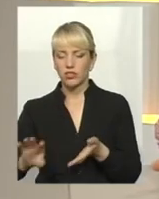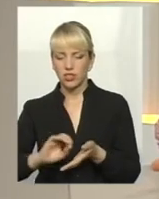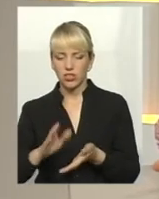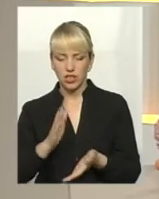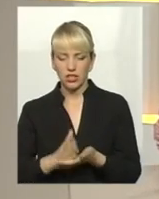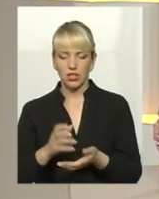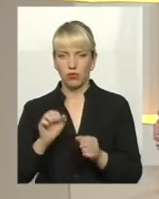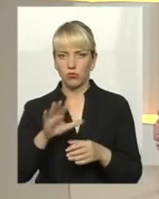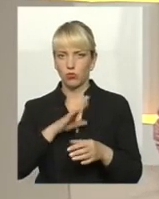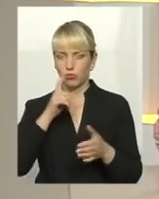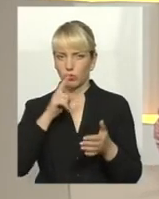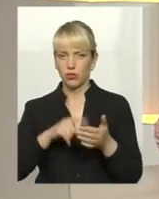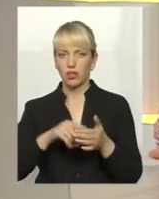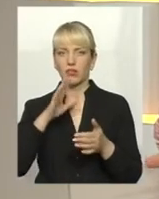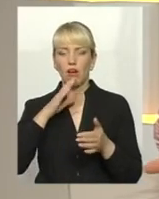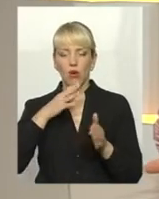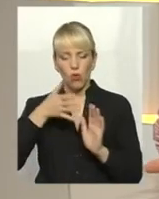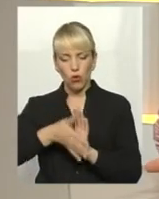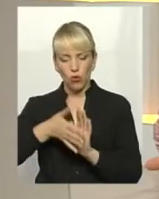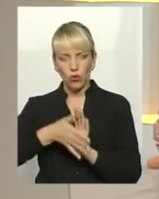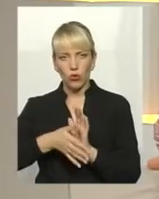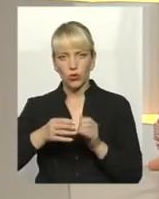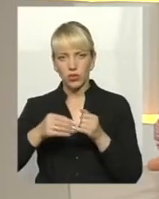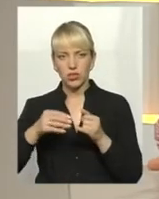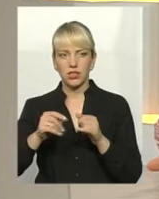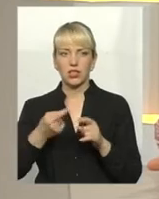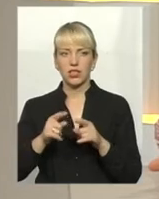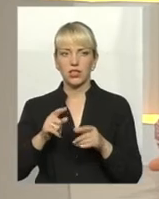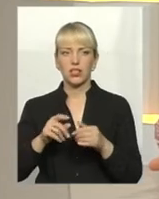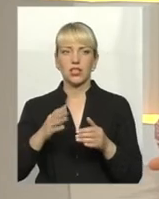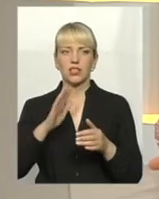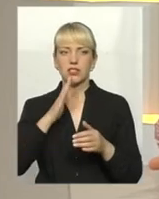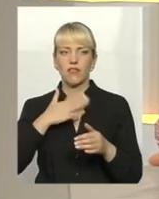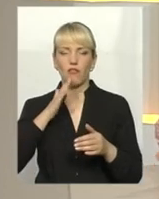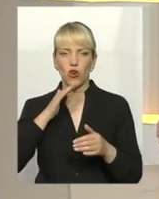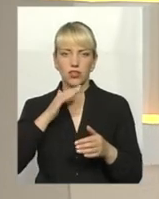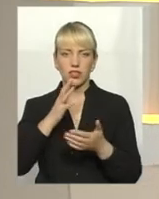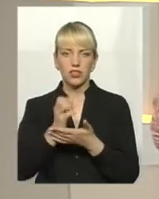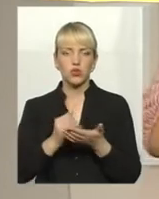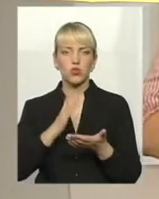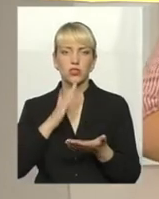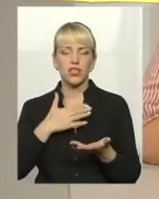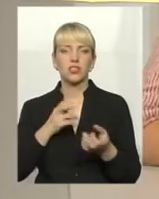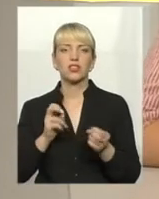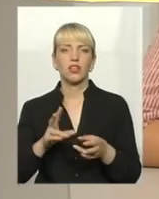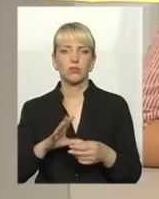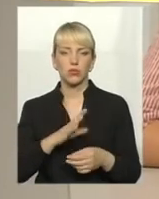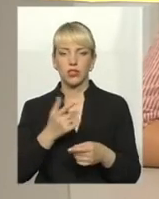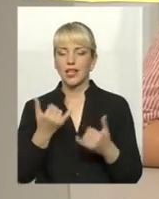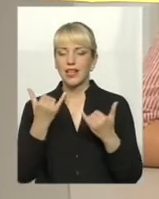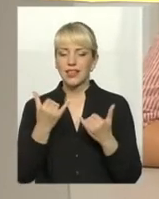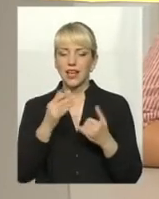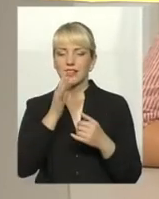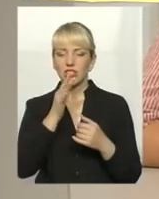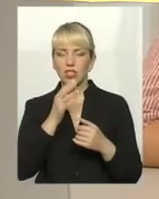напевно, попадають і в грунти. Грунти – це все ж таки теж наш водний ресурс. На даний час підставою для